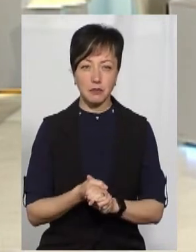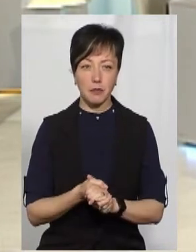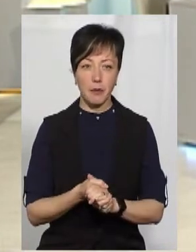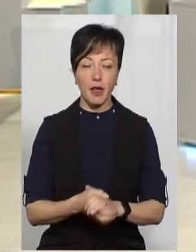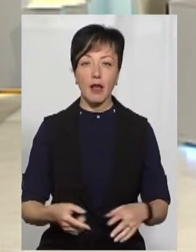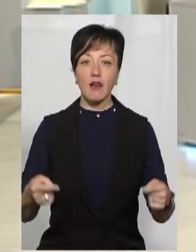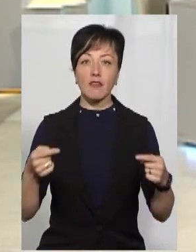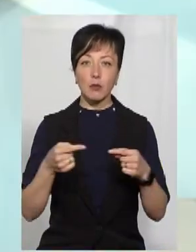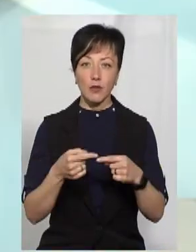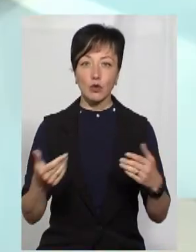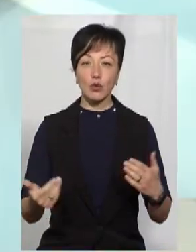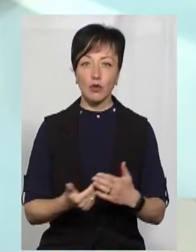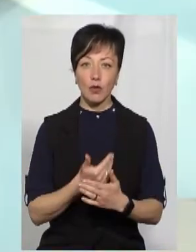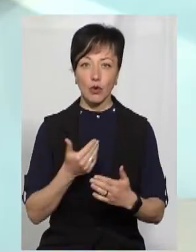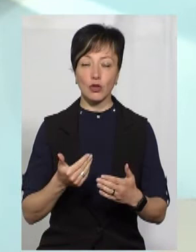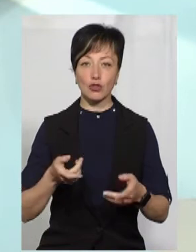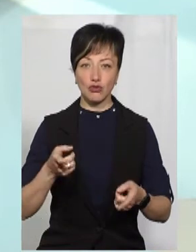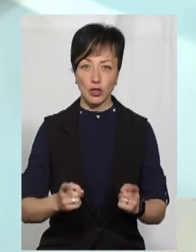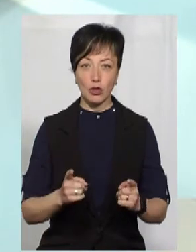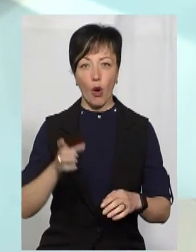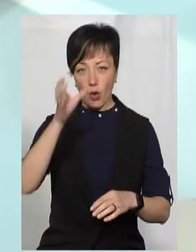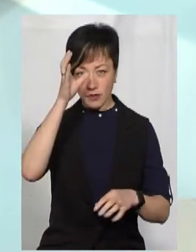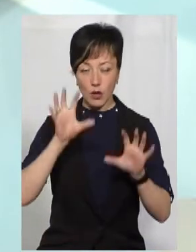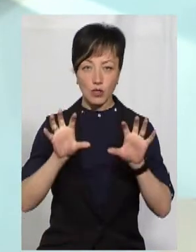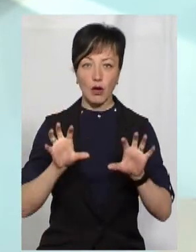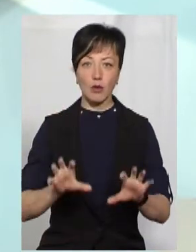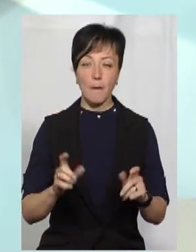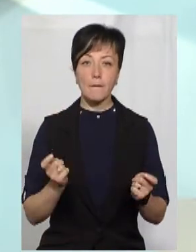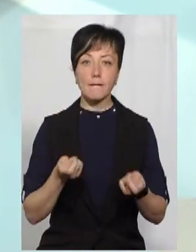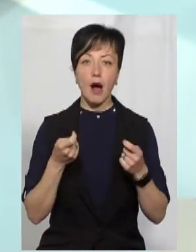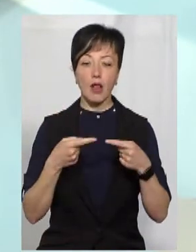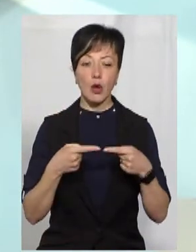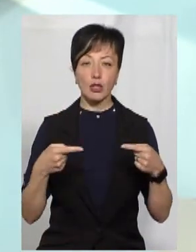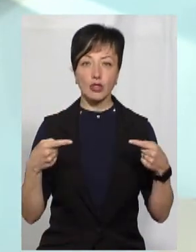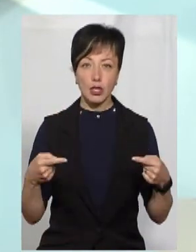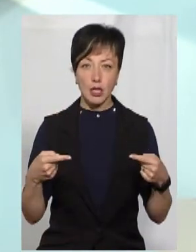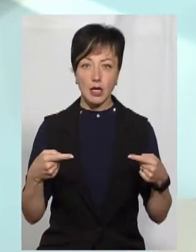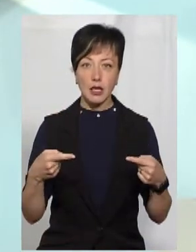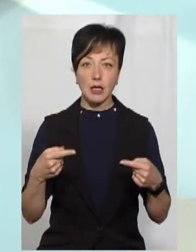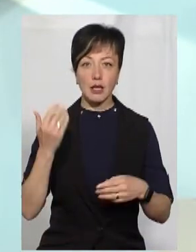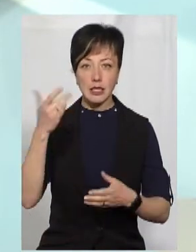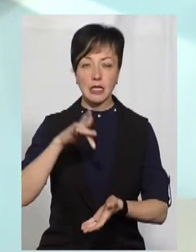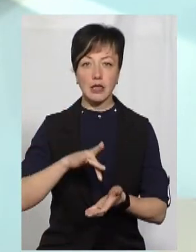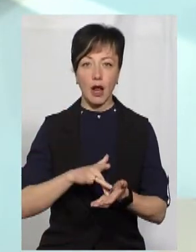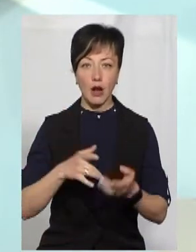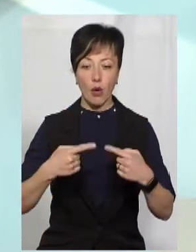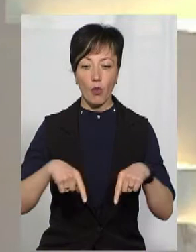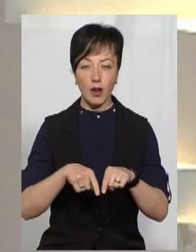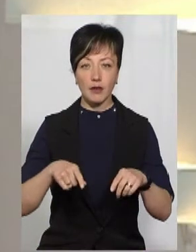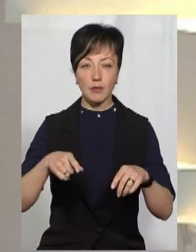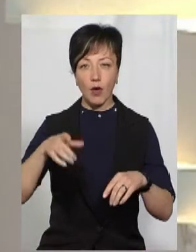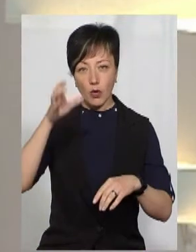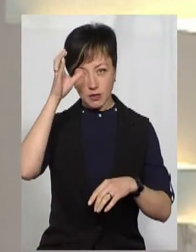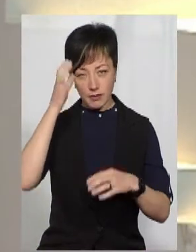Відповідно до нового чинного освітнього законодавства, дуже мало речей регламентується центральним органом у сфері освіти,